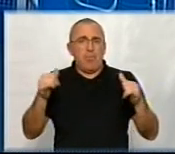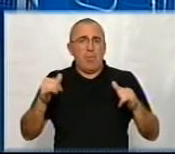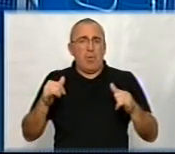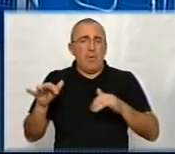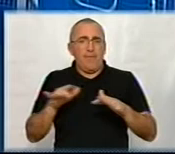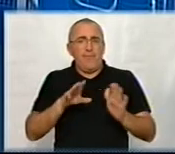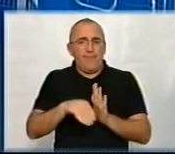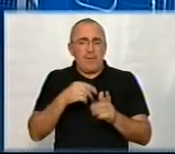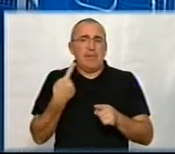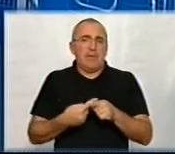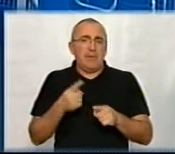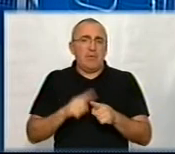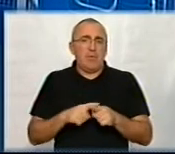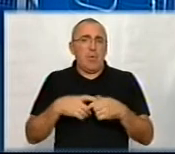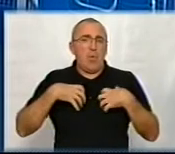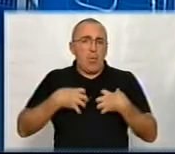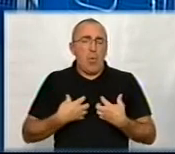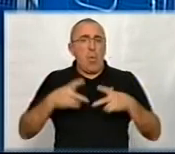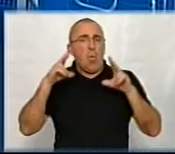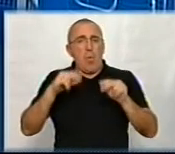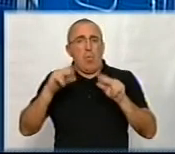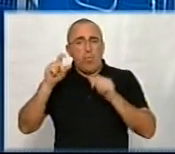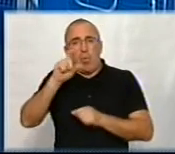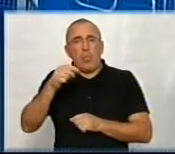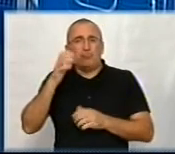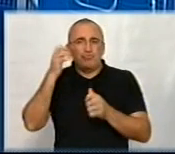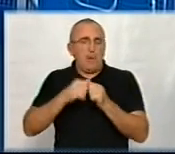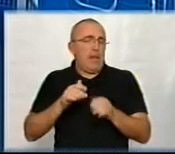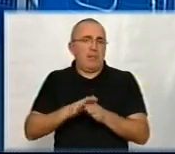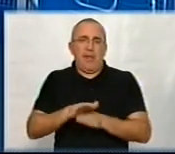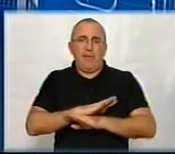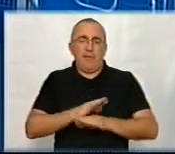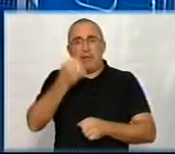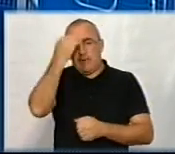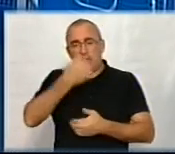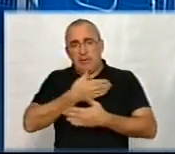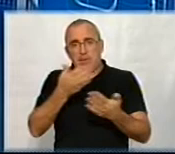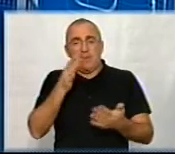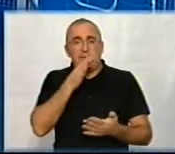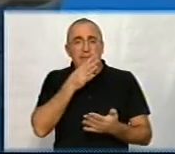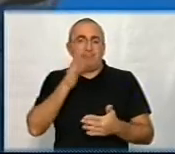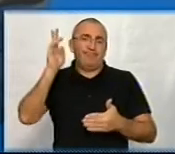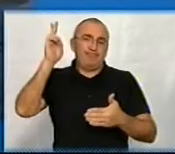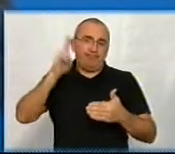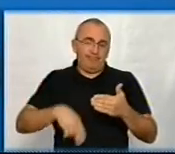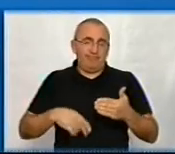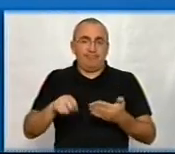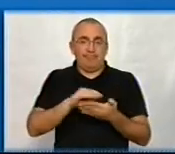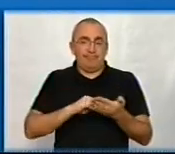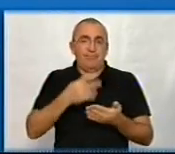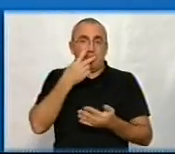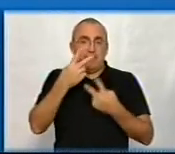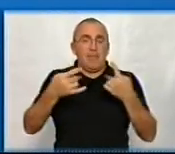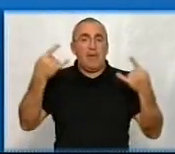виборах – це отакі просто гори обіцянок, які люди дуже часто не виконують. Дякую вам. Час вичерпано. Нагадаємо, ви слухали,